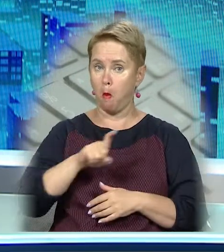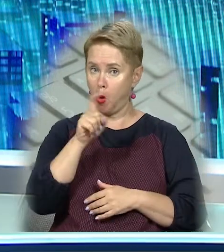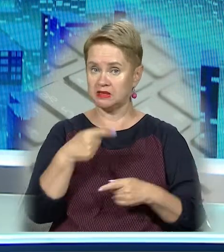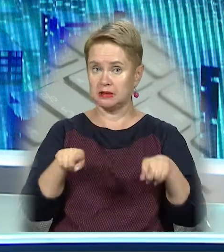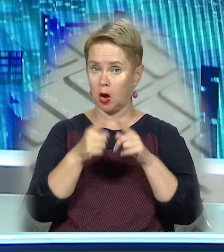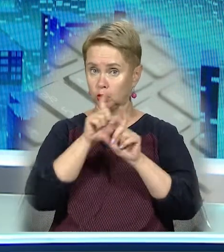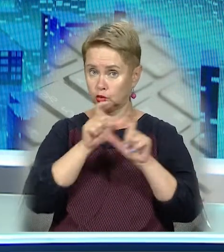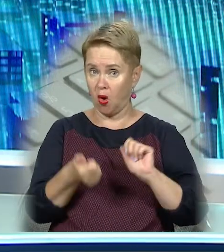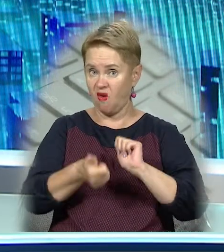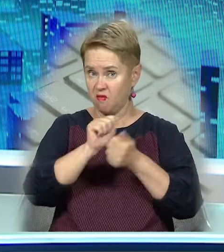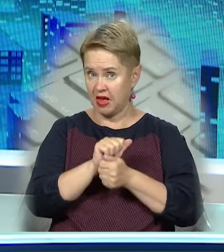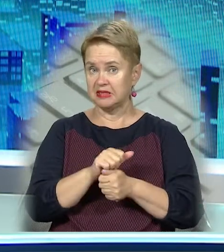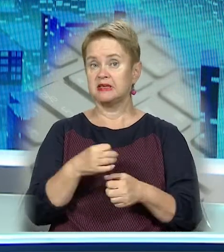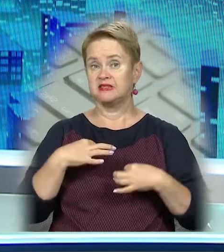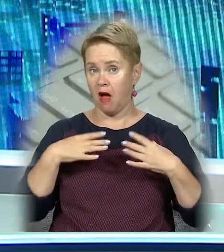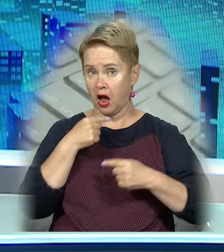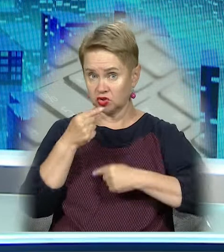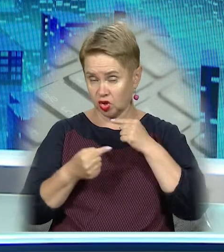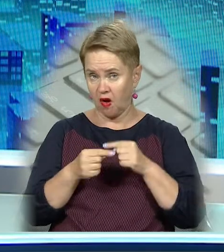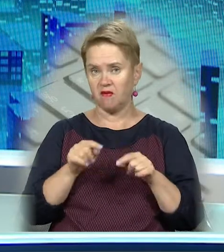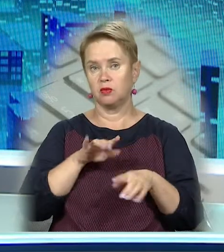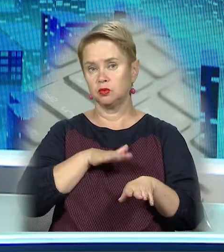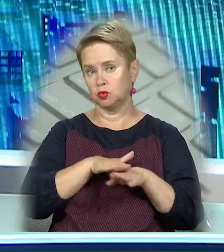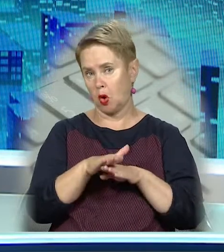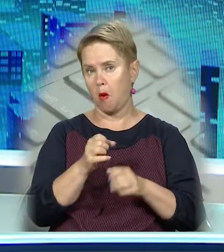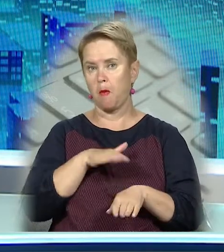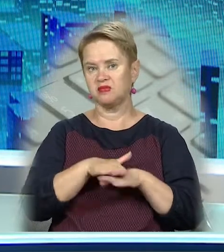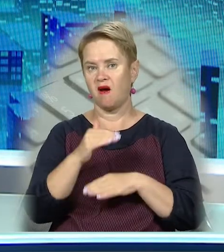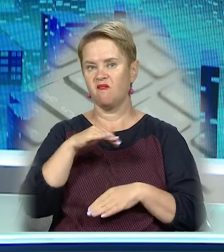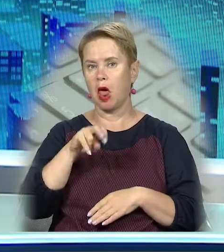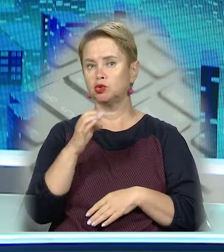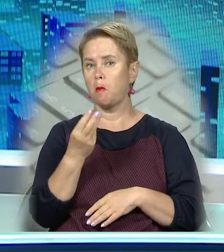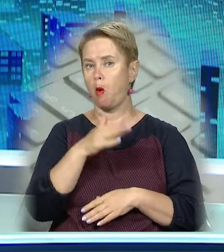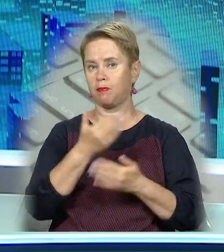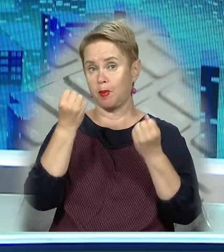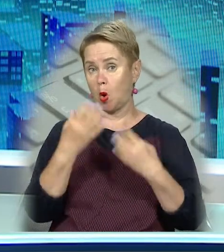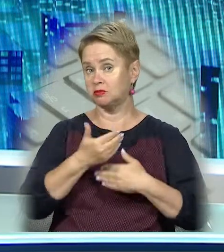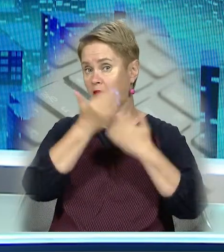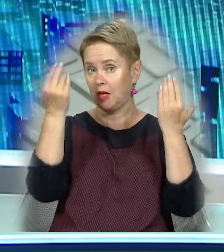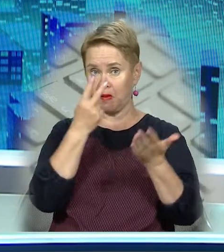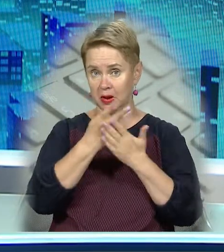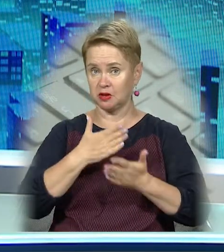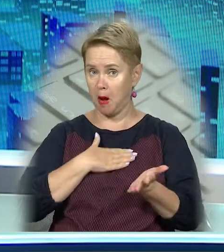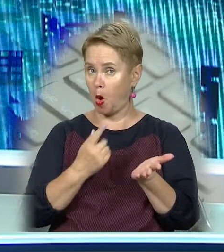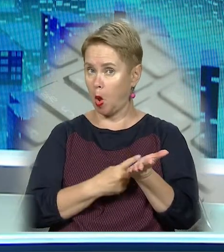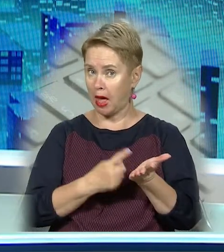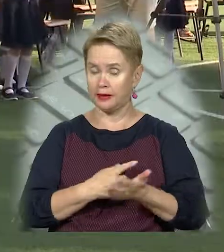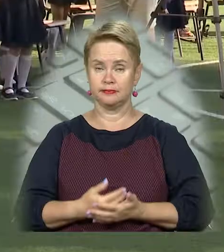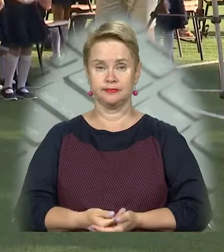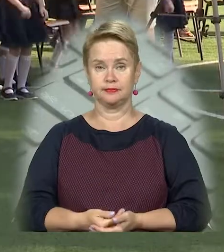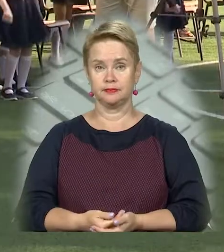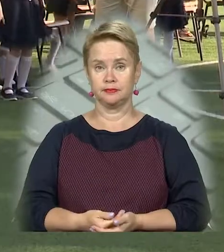Так, одна із шкіл замість класичного свята влаштувала повноцінний флешмоб «Просто неба». Як це було, бачили мої колеги.